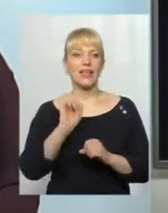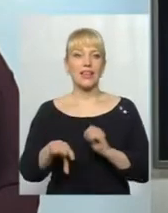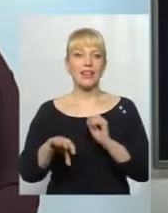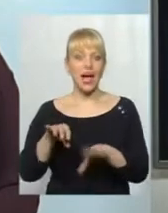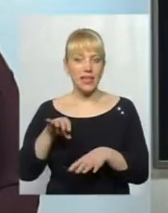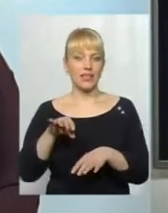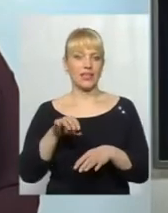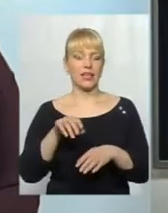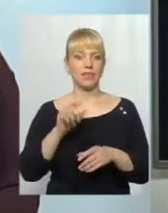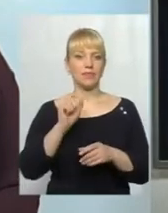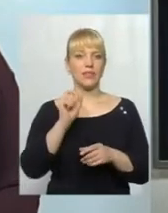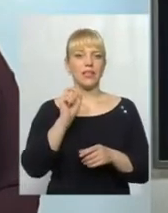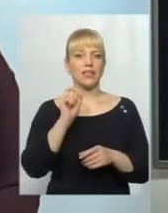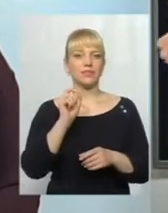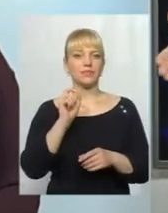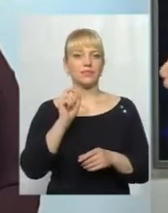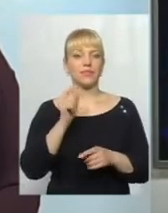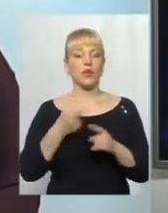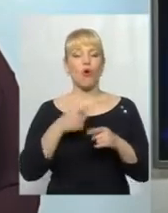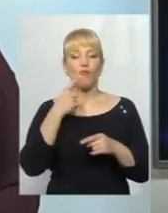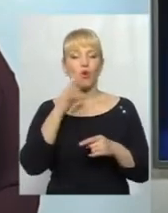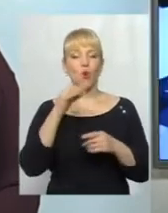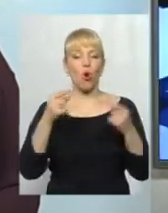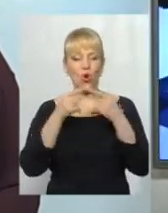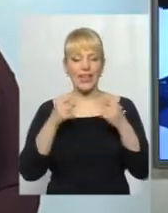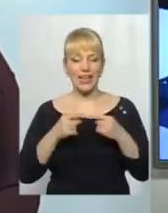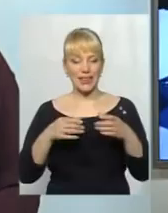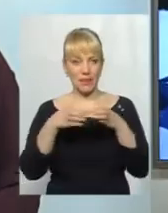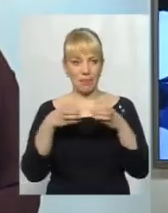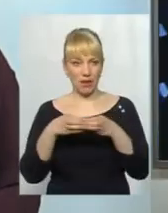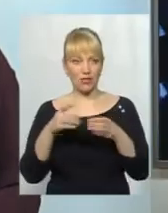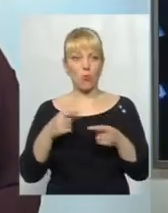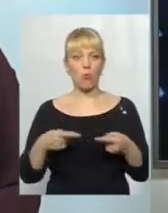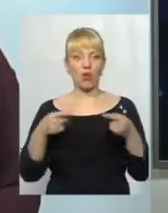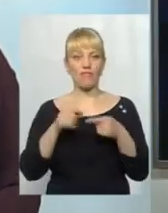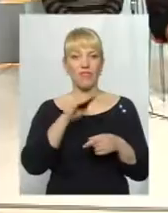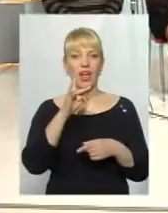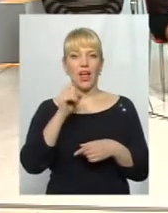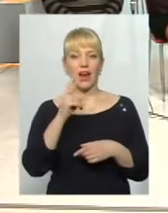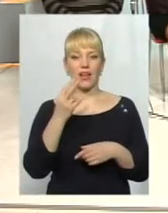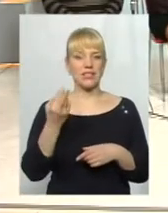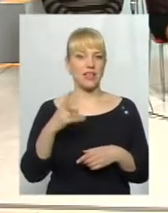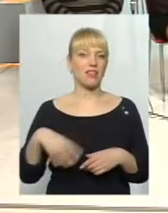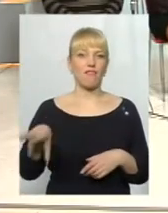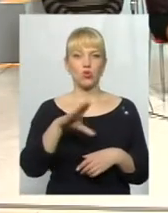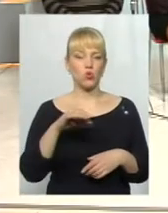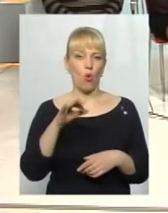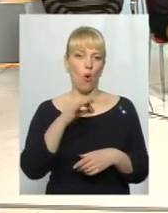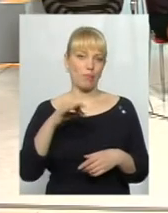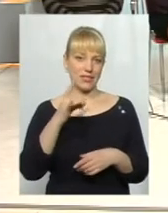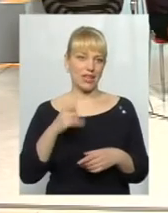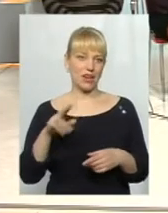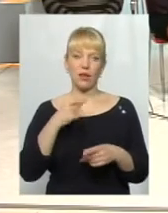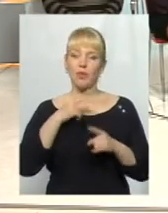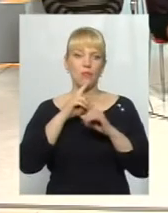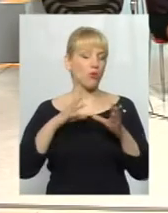називаючи конкретні партії, конкретні фракції в обласній раді на всю обласну раду. Ні, ми не будемо говорити